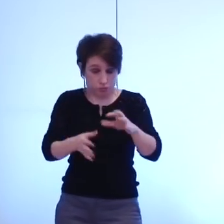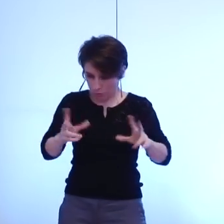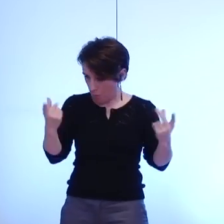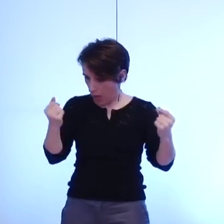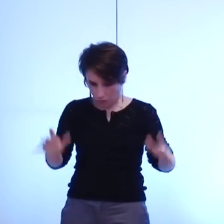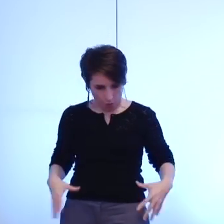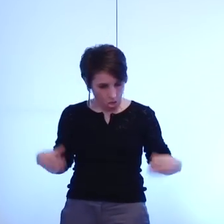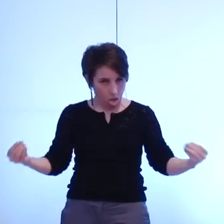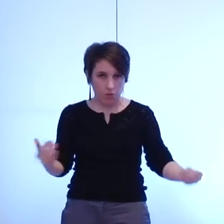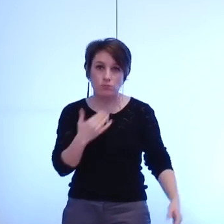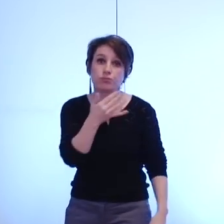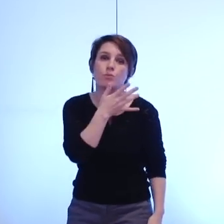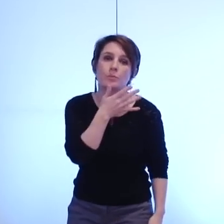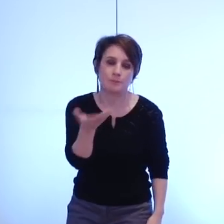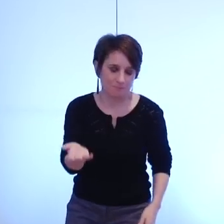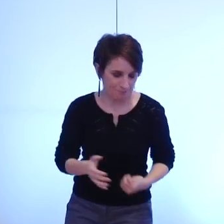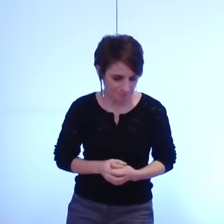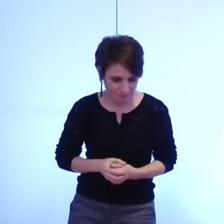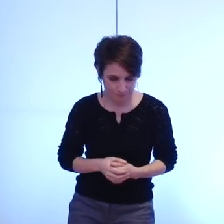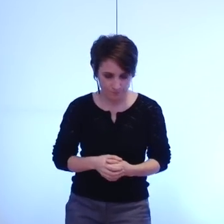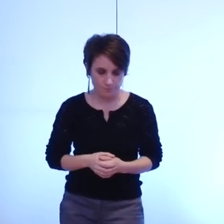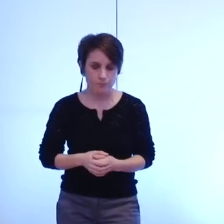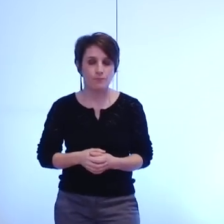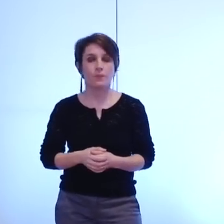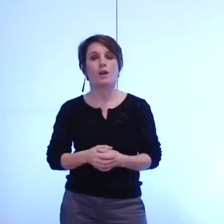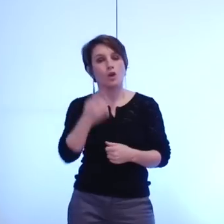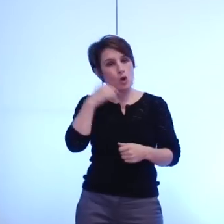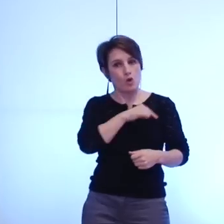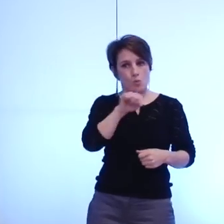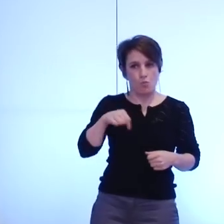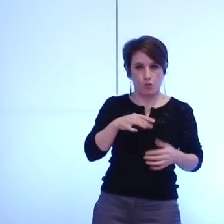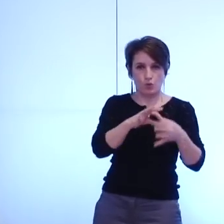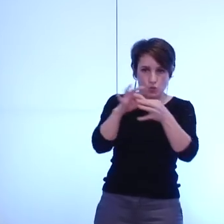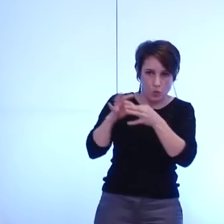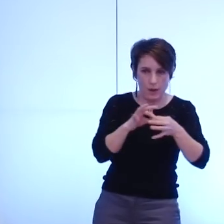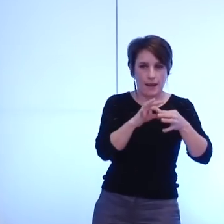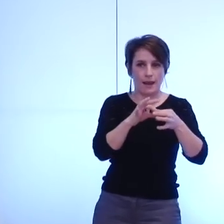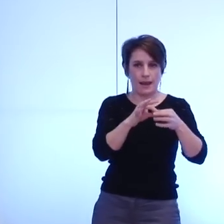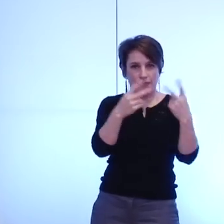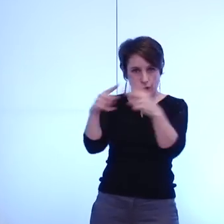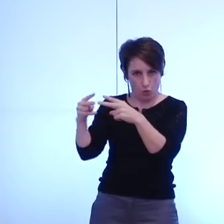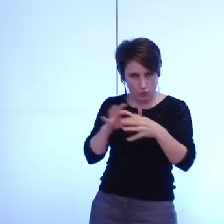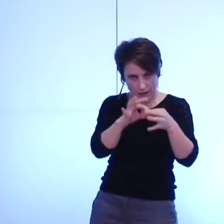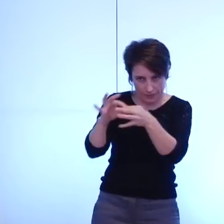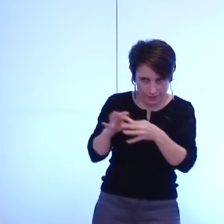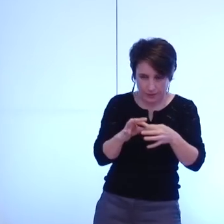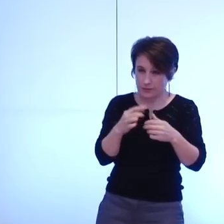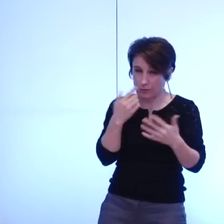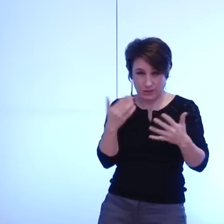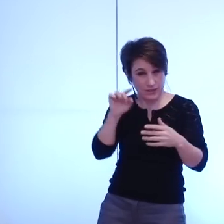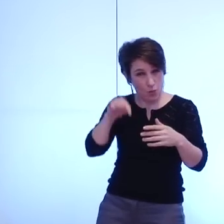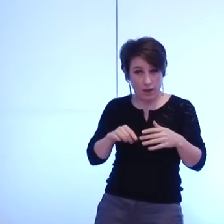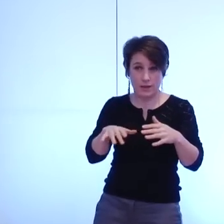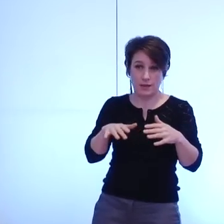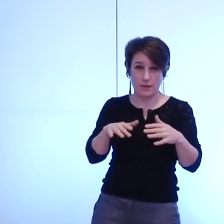ambitions bref pour nous l'intercommunalité c'est un périmètre de solidarité fondé sur des projets partagés